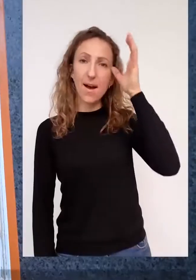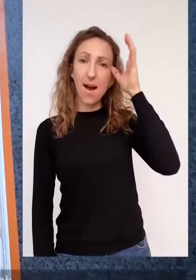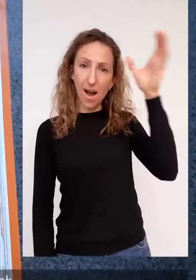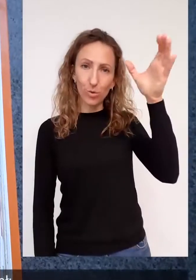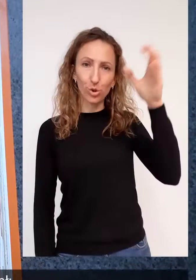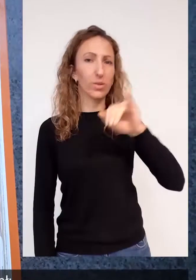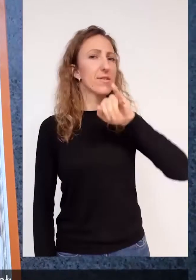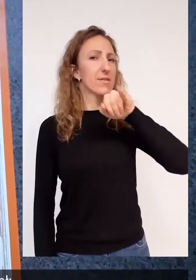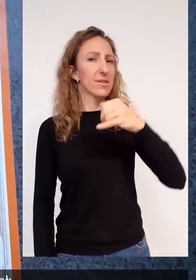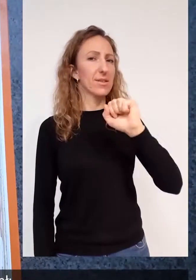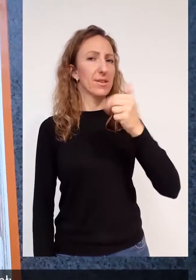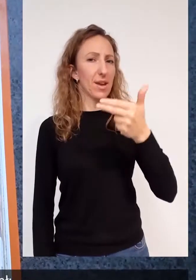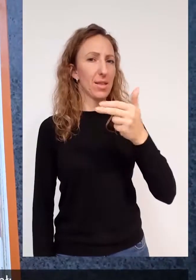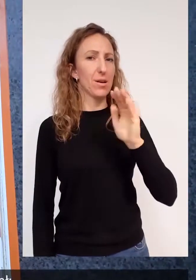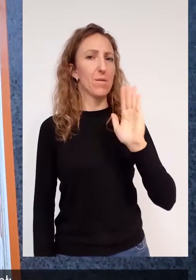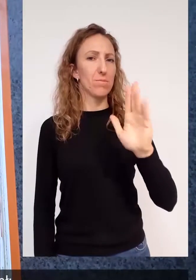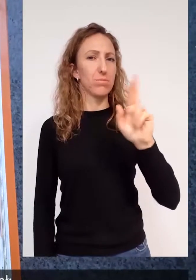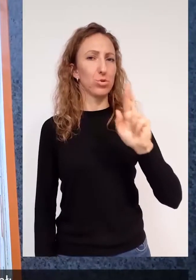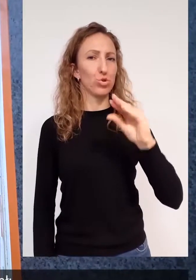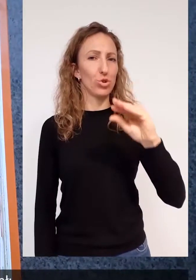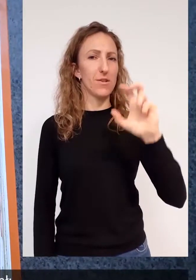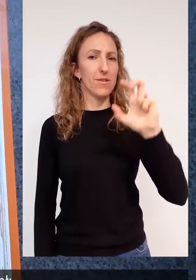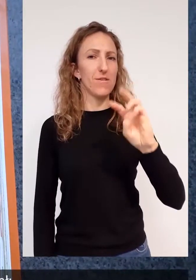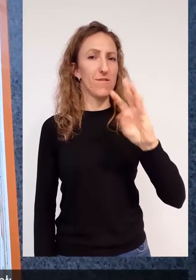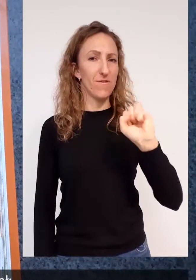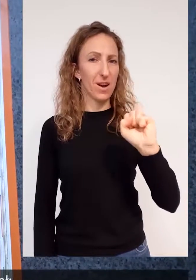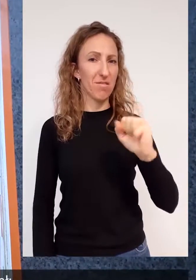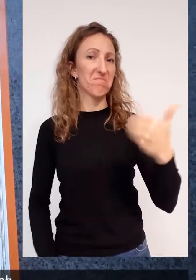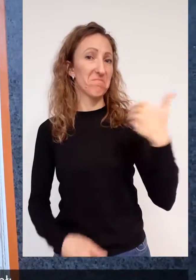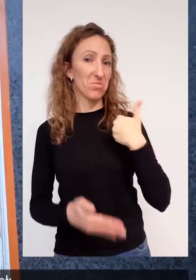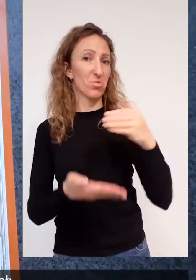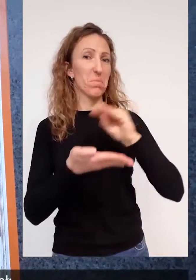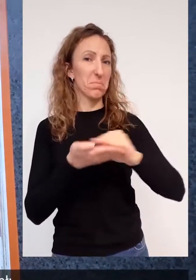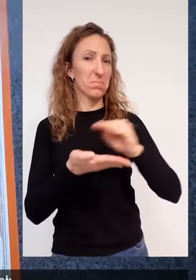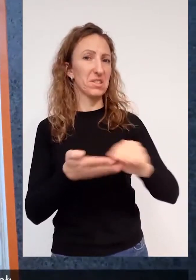Jan Brzechwa w swoim wierszu pisał